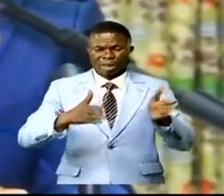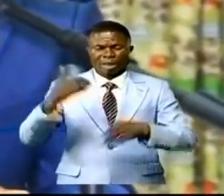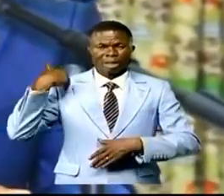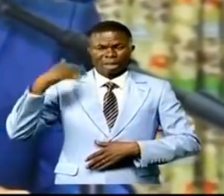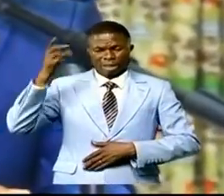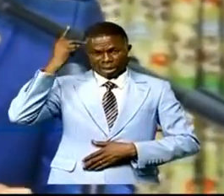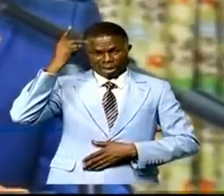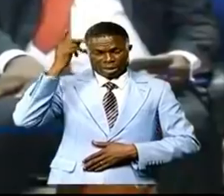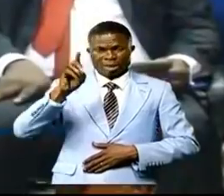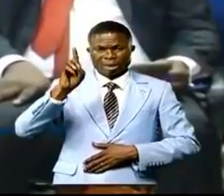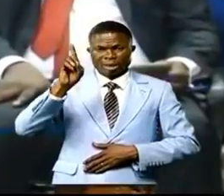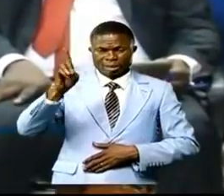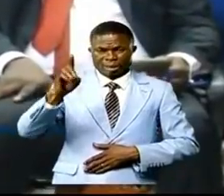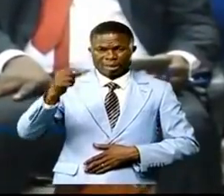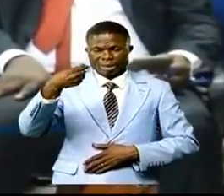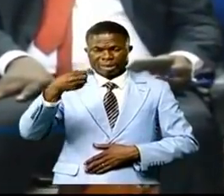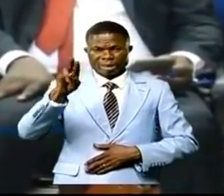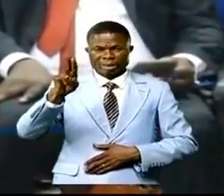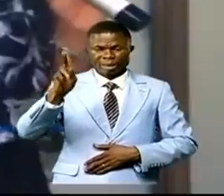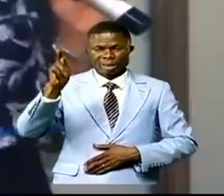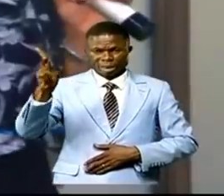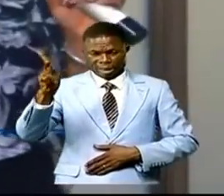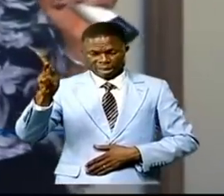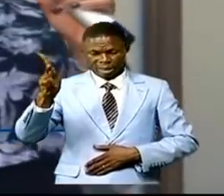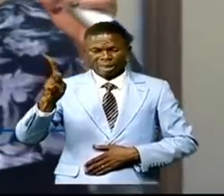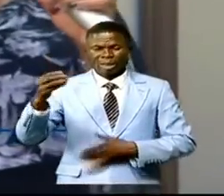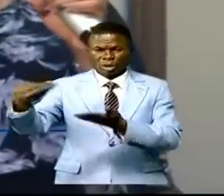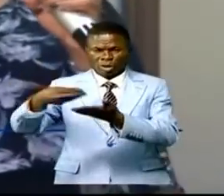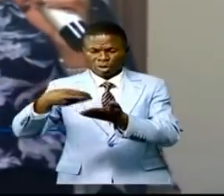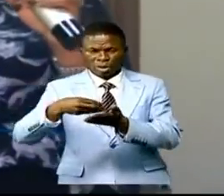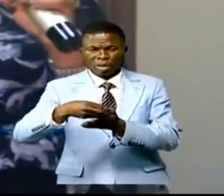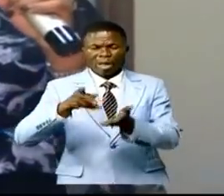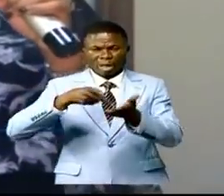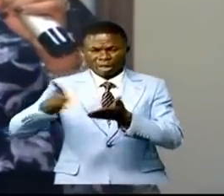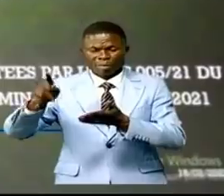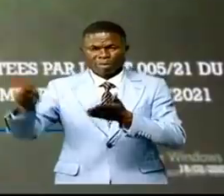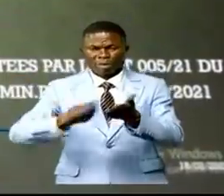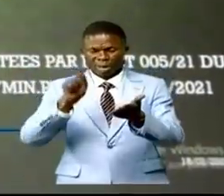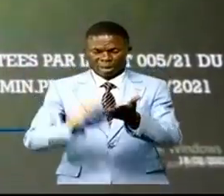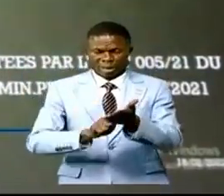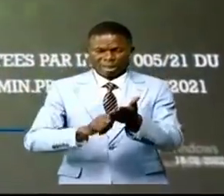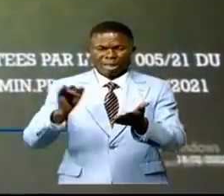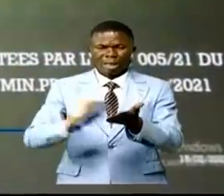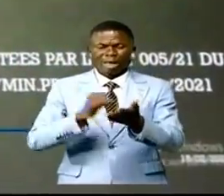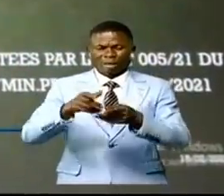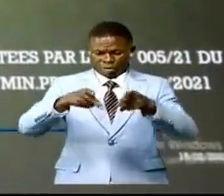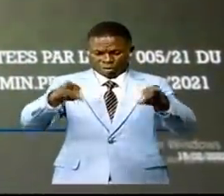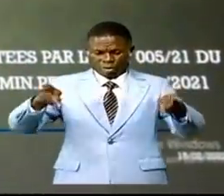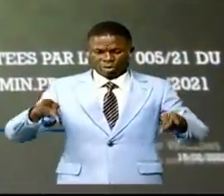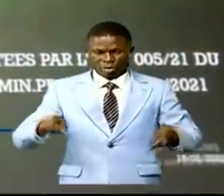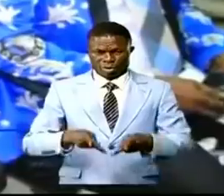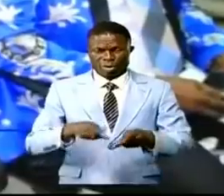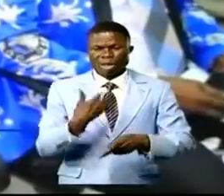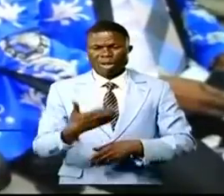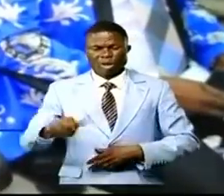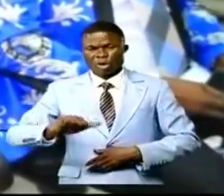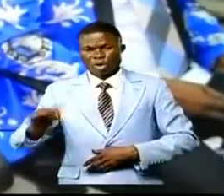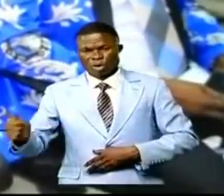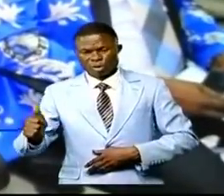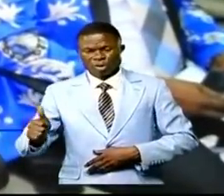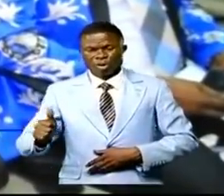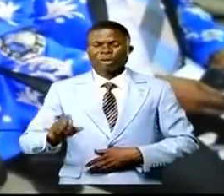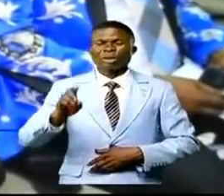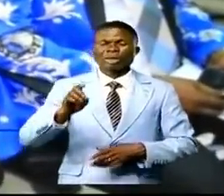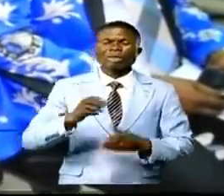pour faciliter les opérations des collectes et paiements des taxes et impôts fonciers et autres articles. A la Dégirade,